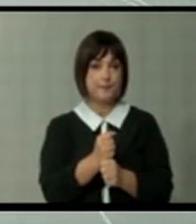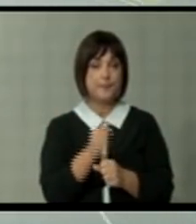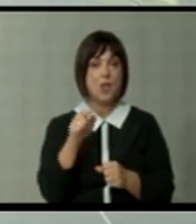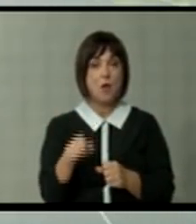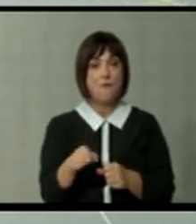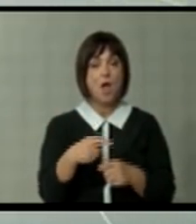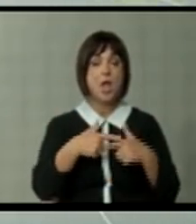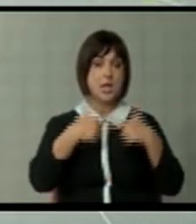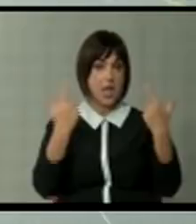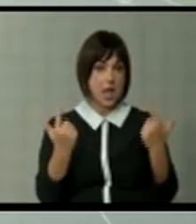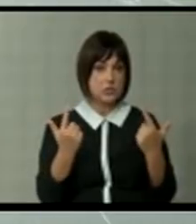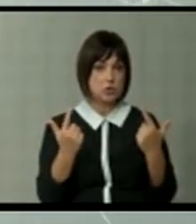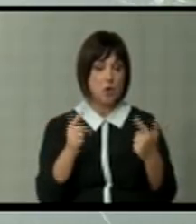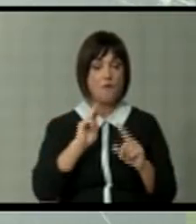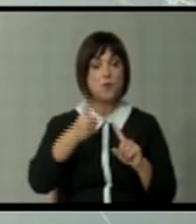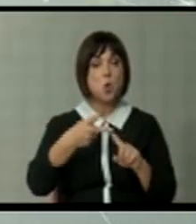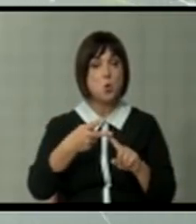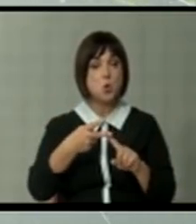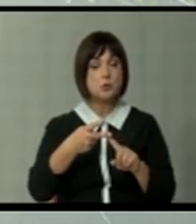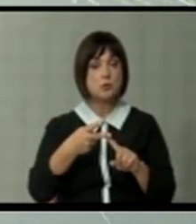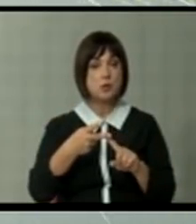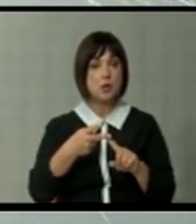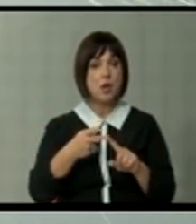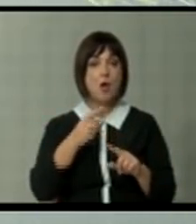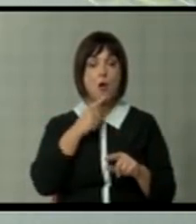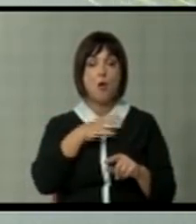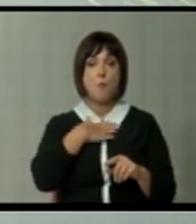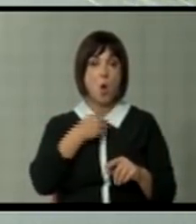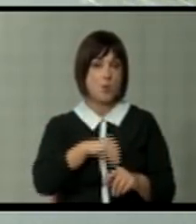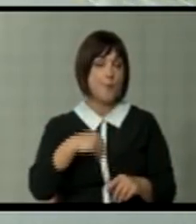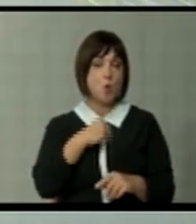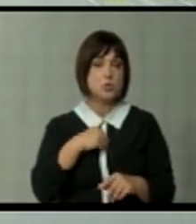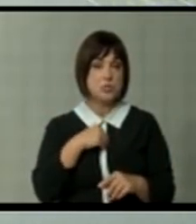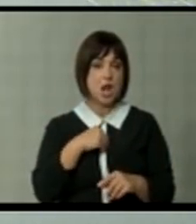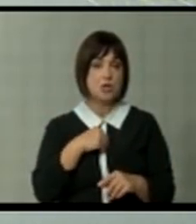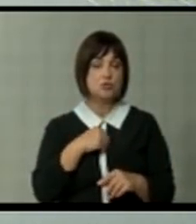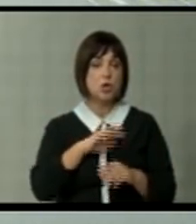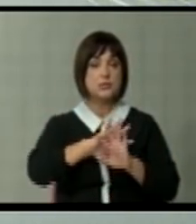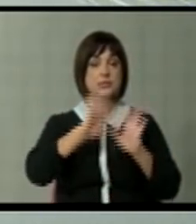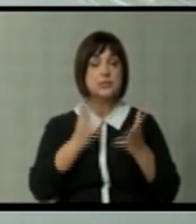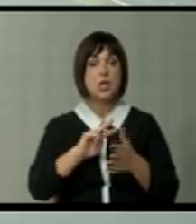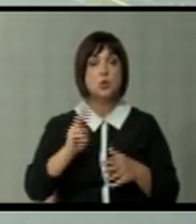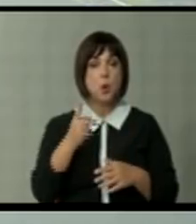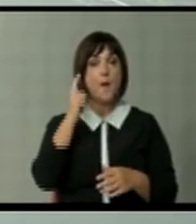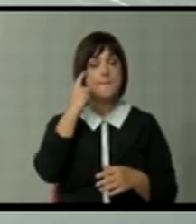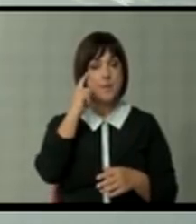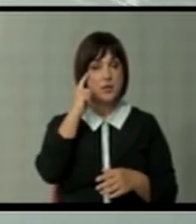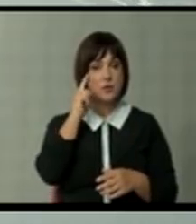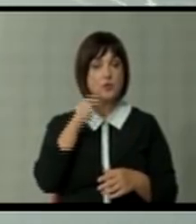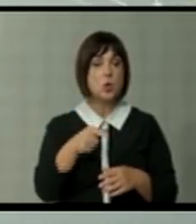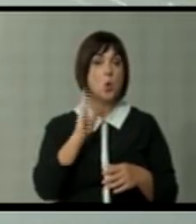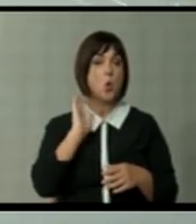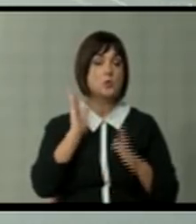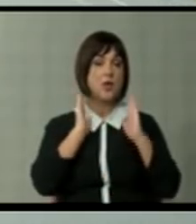е абсолютно јасно. И втората, по мене, која многу пострашна од се друго, мислам дека одјево